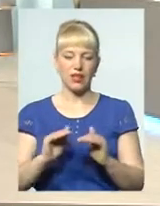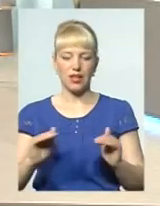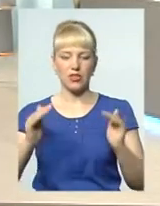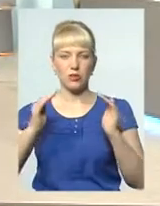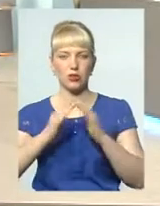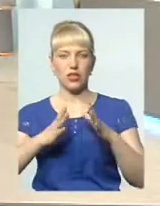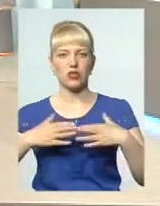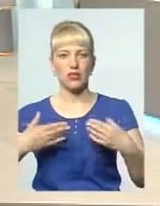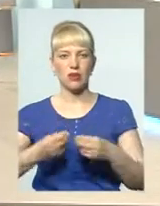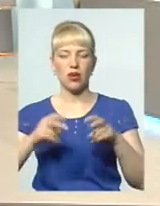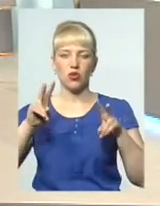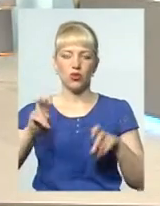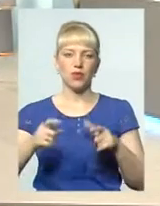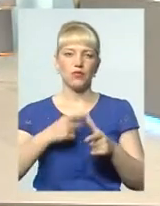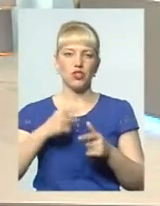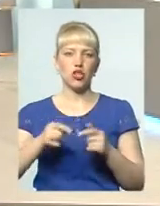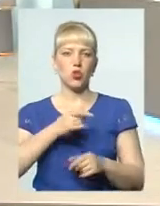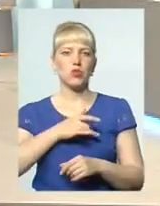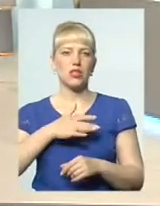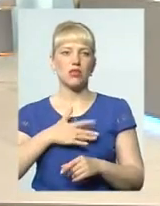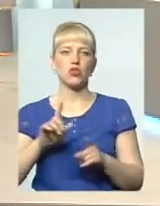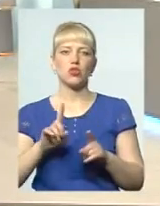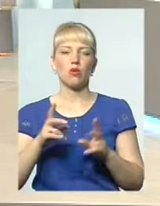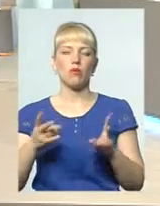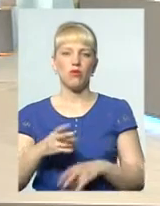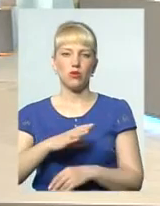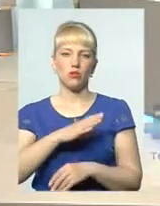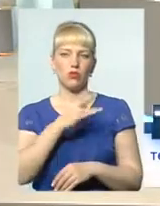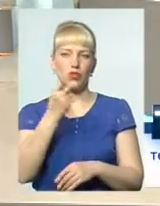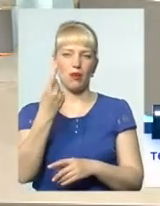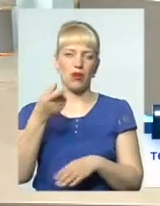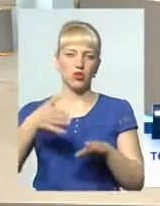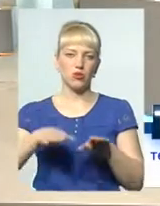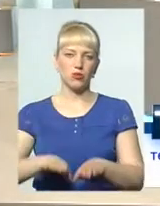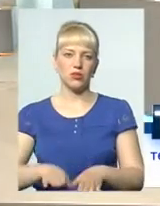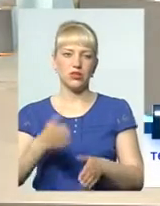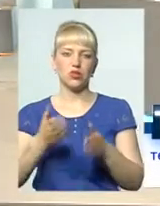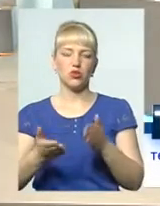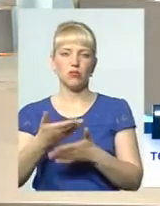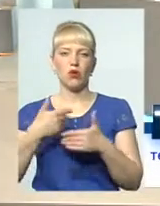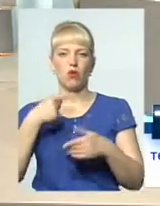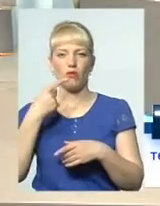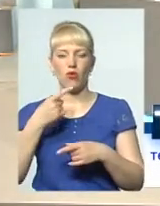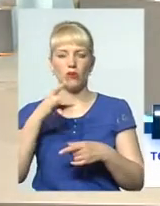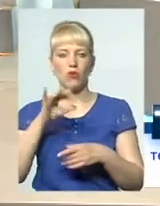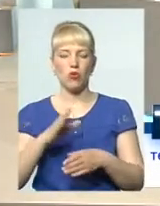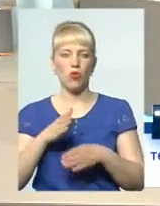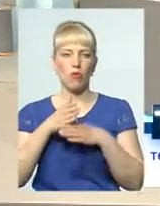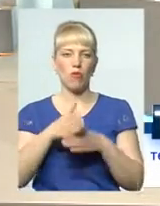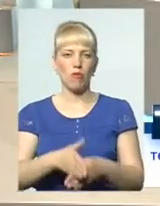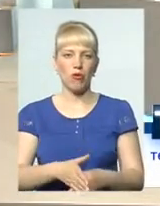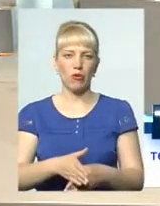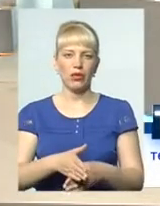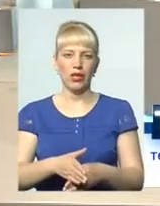сім'ємний, мейного типу, чи усиновлення, що має бути на першому місці, якщо ми говоримо про допомогу